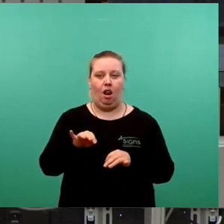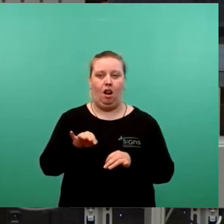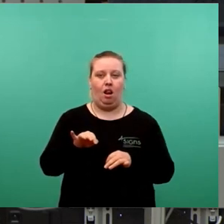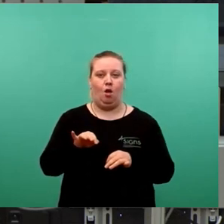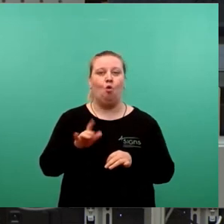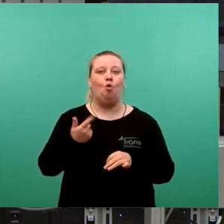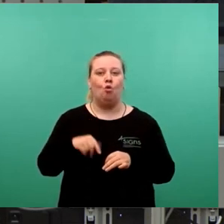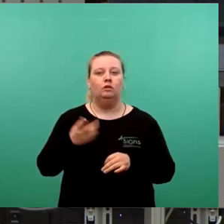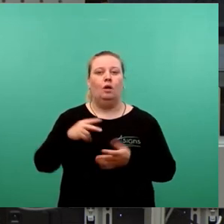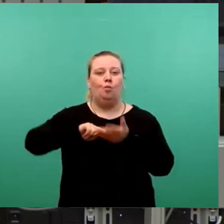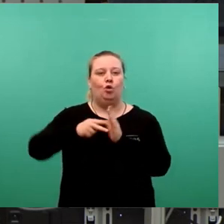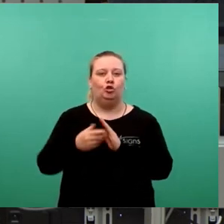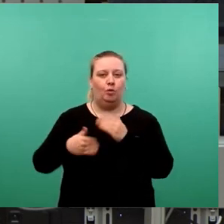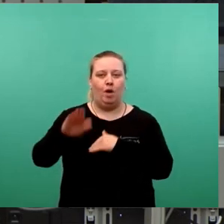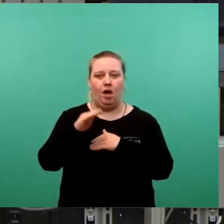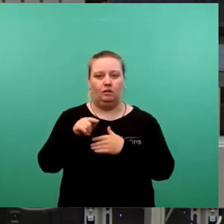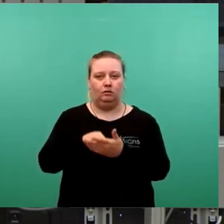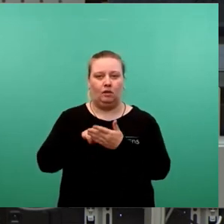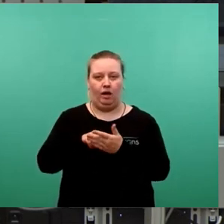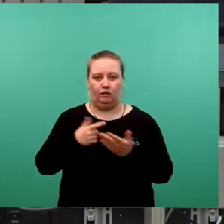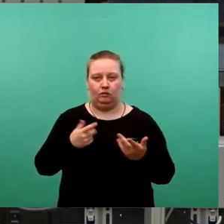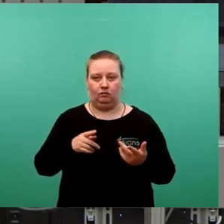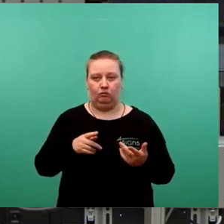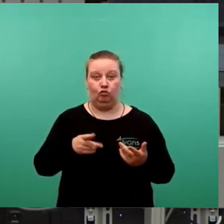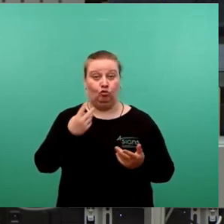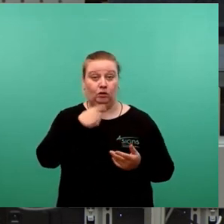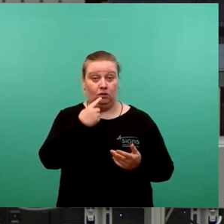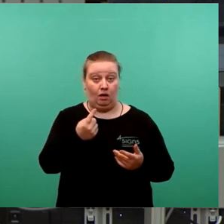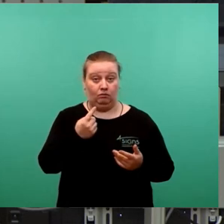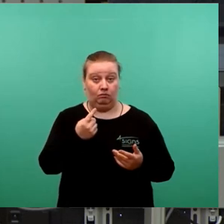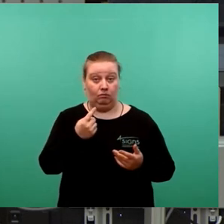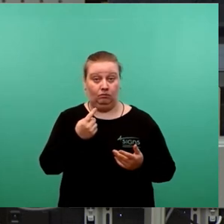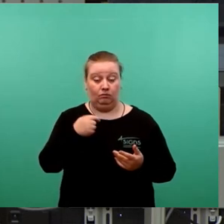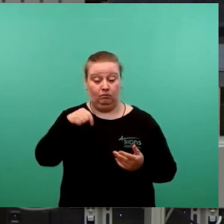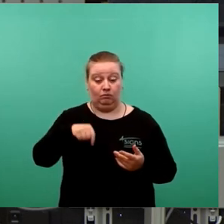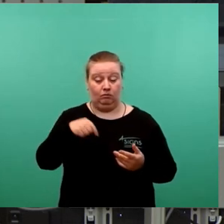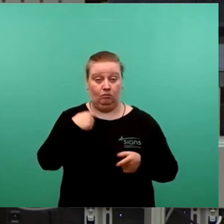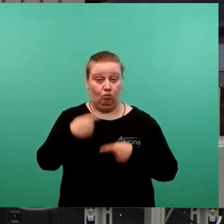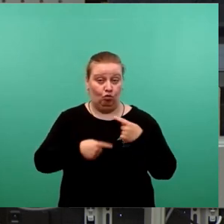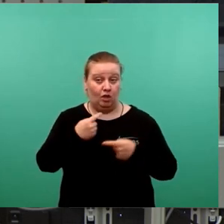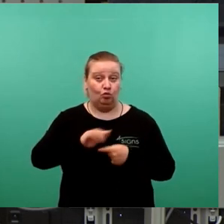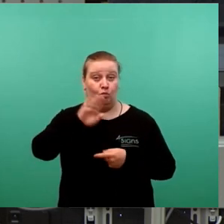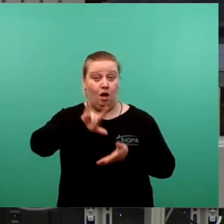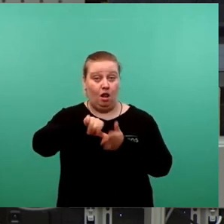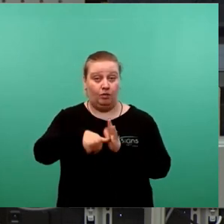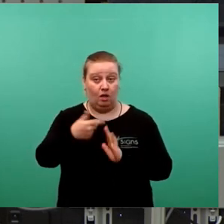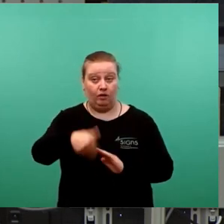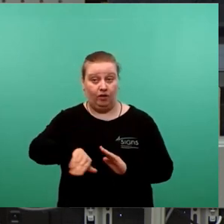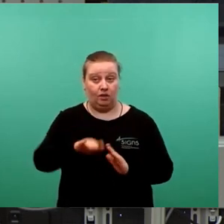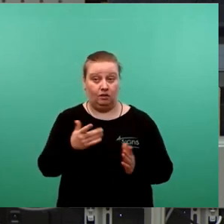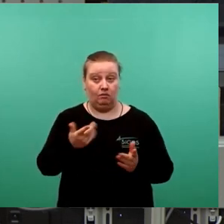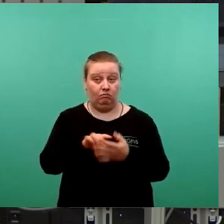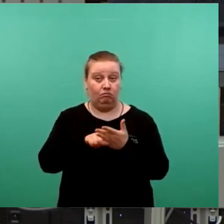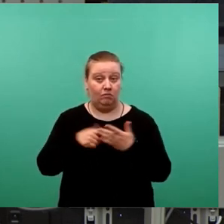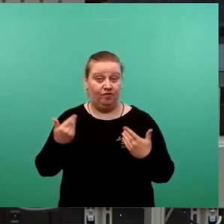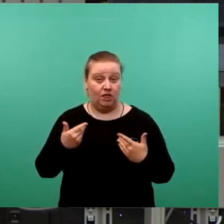Widerspiegelung der Mehrheitsverhältnisse. Wie gesagt, ich habe es gerade schon mal ausgeführt, dieser Prozess, der jetzt über ein halbes Jahr gedauert hat, hat dazu